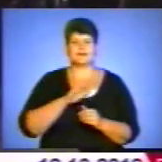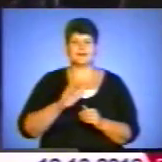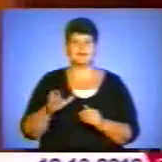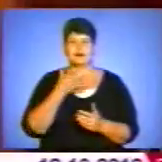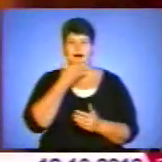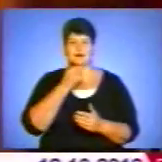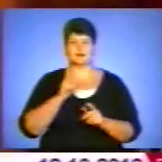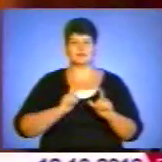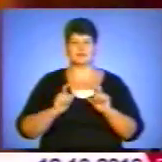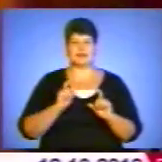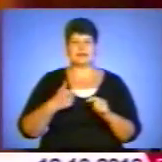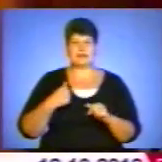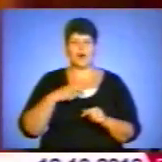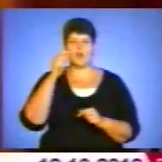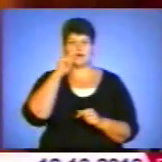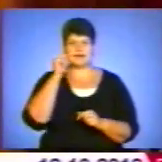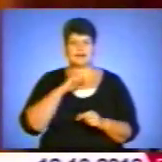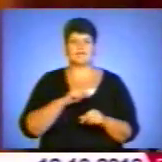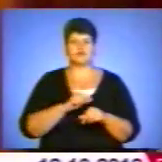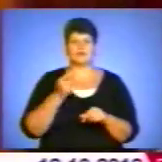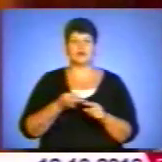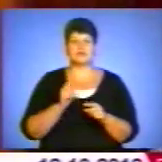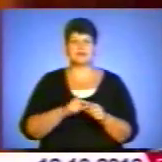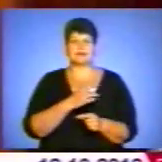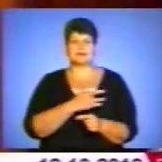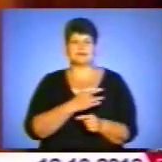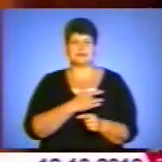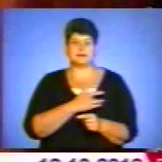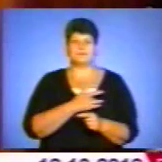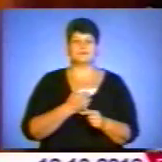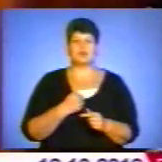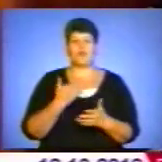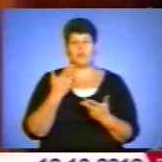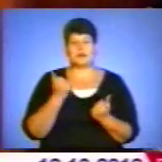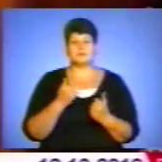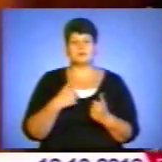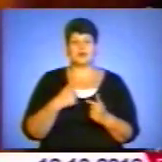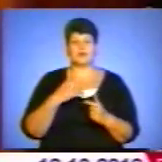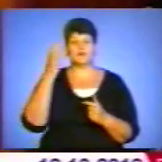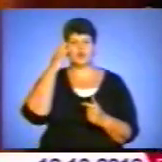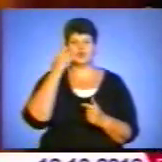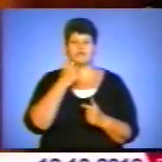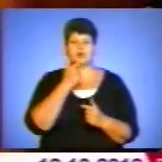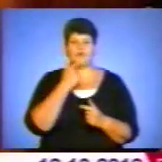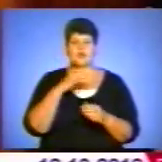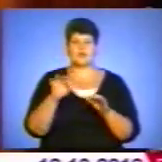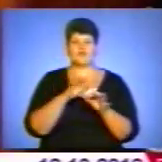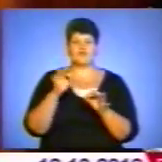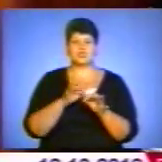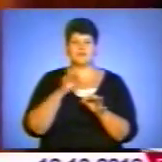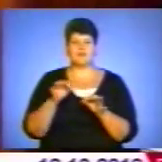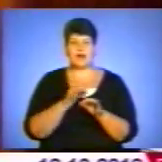студенти. Я українка, я відчуваю це зараз на серці, в принципі, як і в чорно-червоній вишиванці,